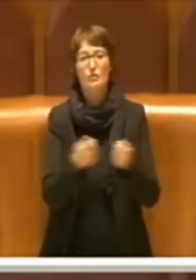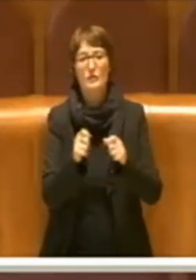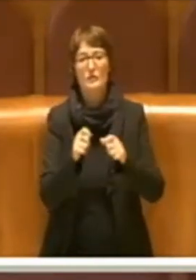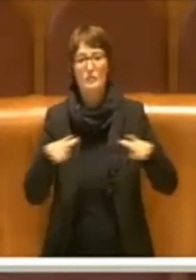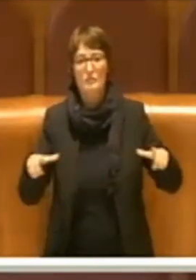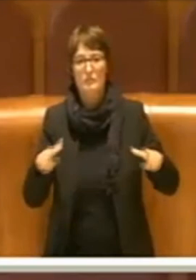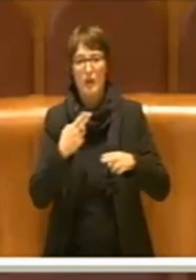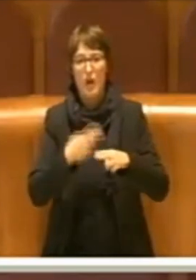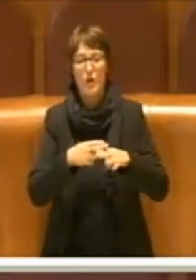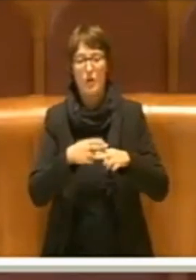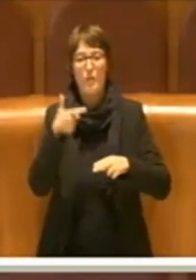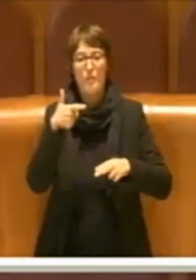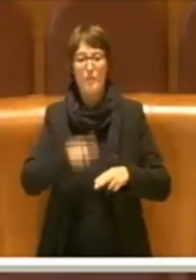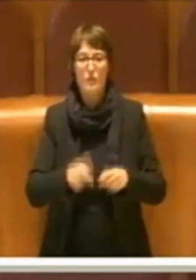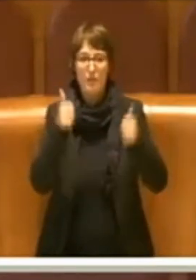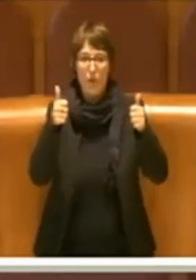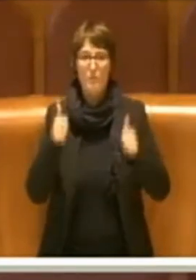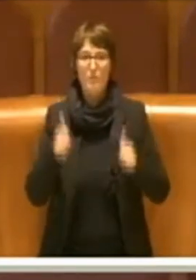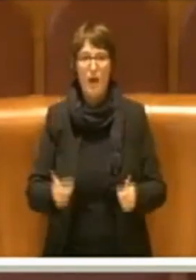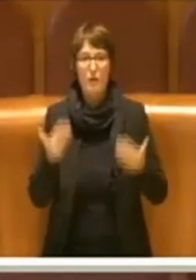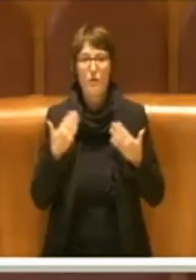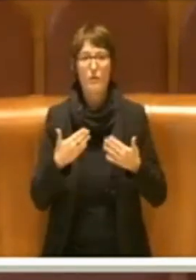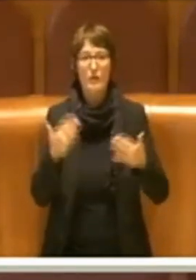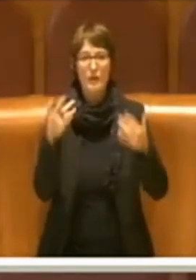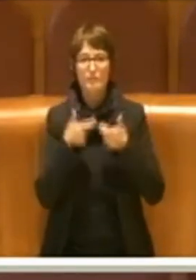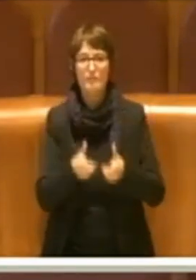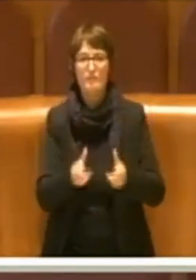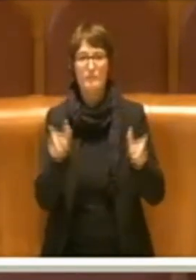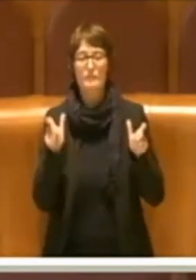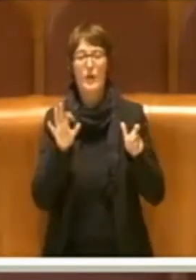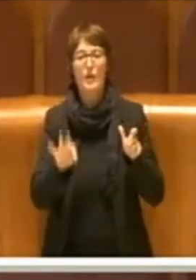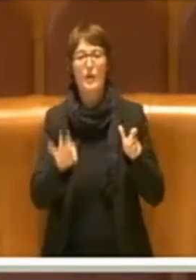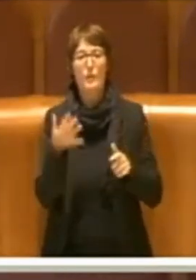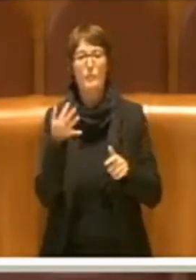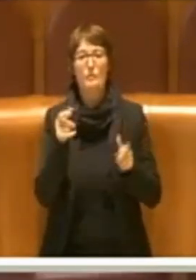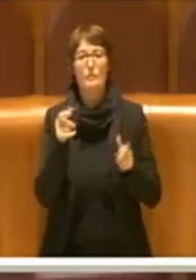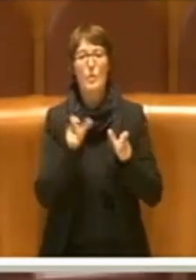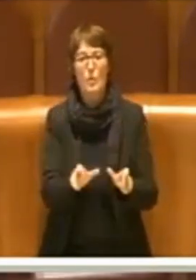del verde orizzontale specifico sui parchi. Grazie.